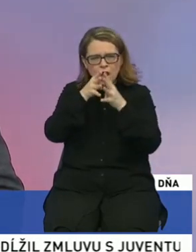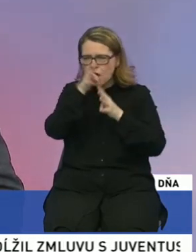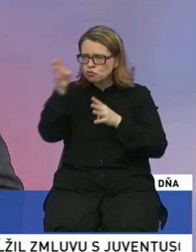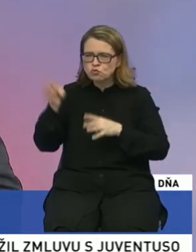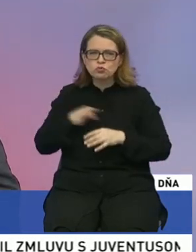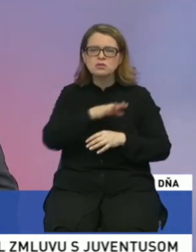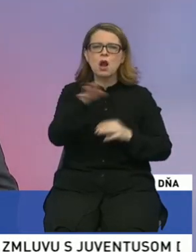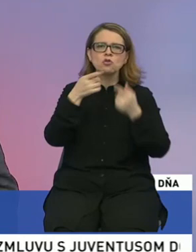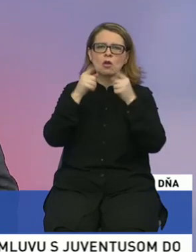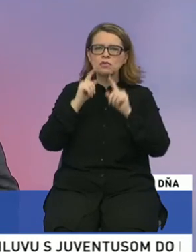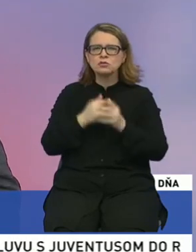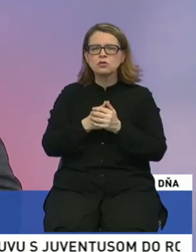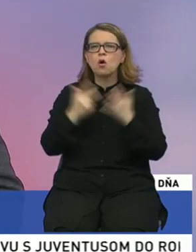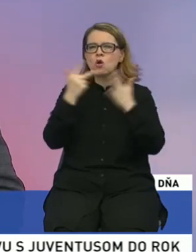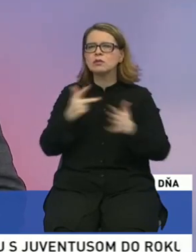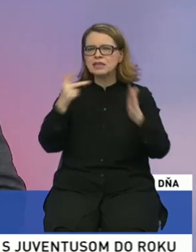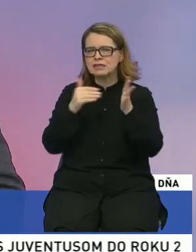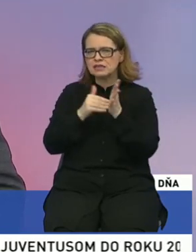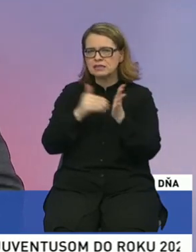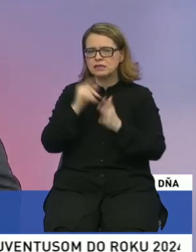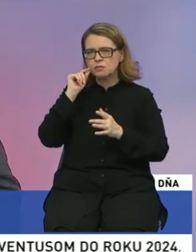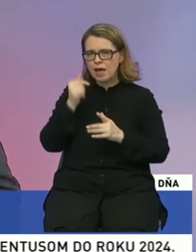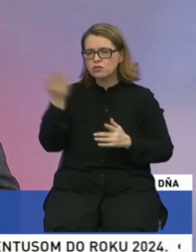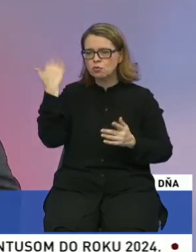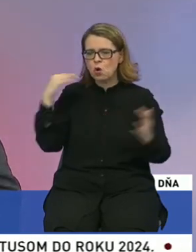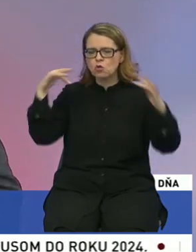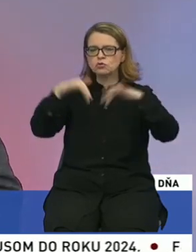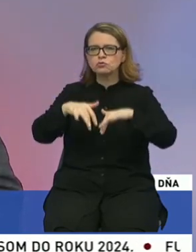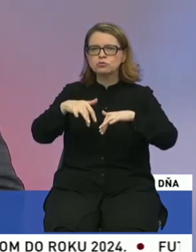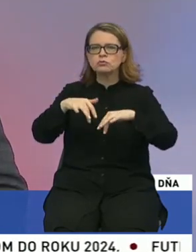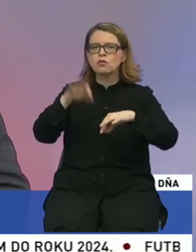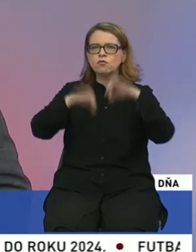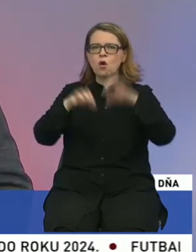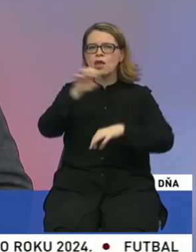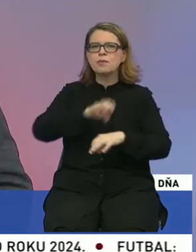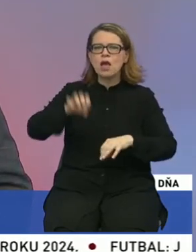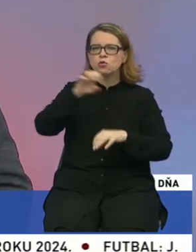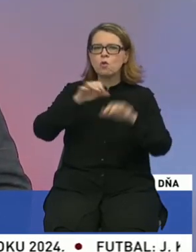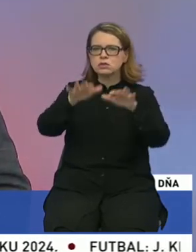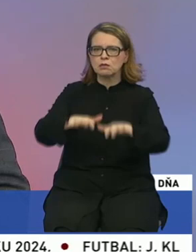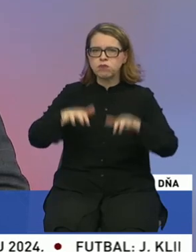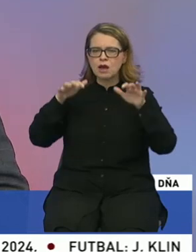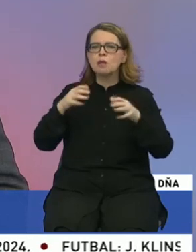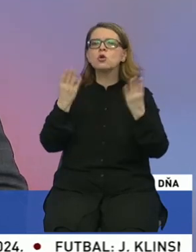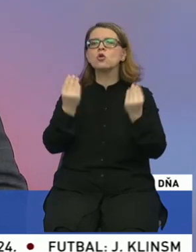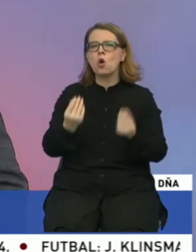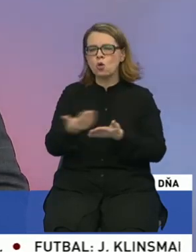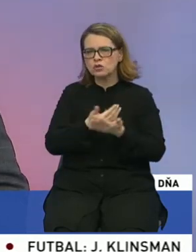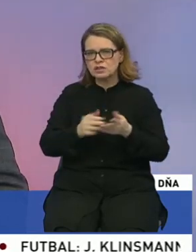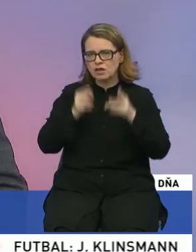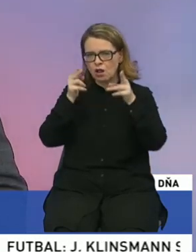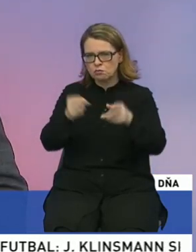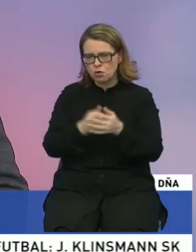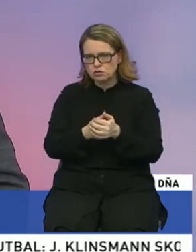asi na 80 tisíc maďarov, ktorí sa zúčastnili volieb do Európského parlamentu, koľko vlastne získal Most. A to